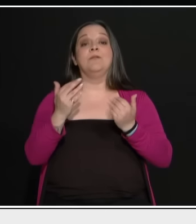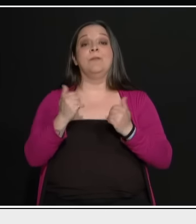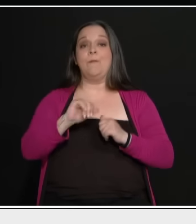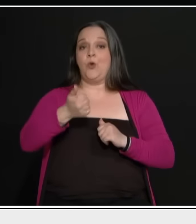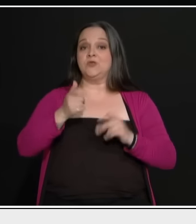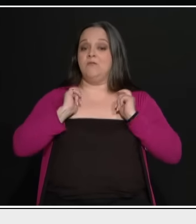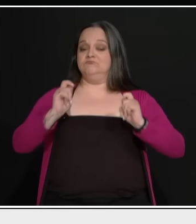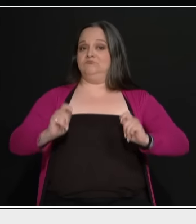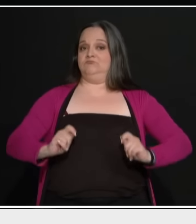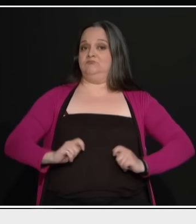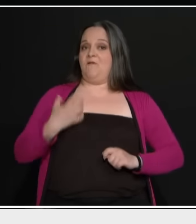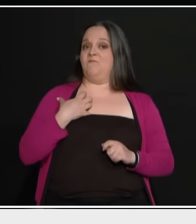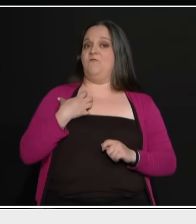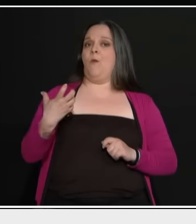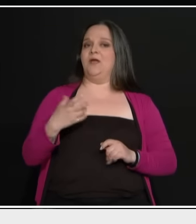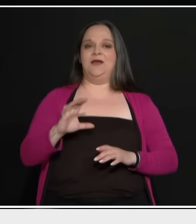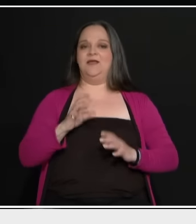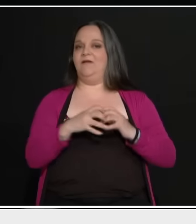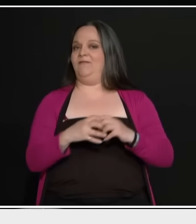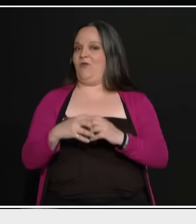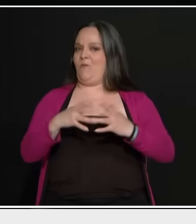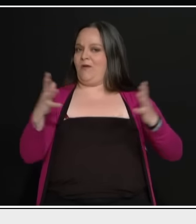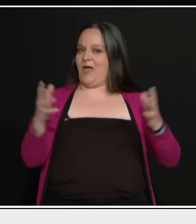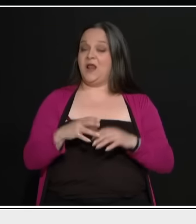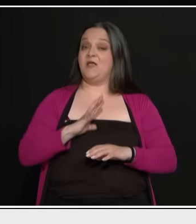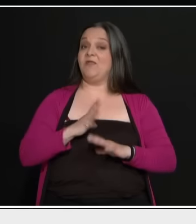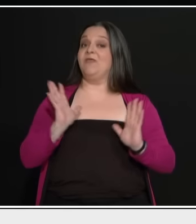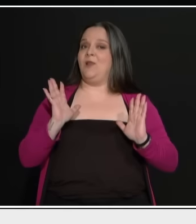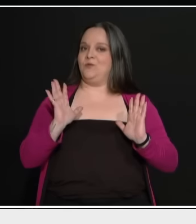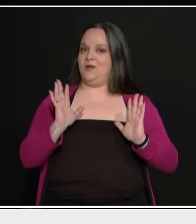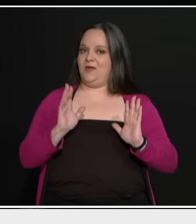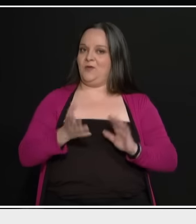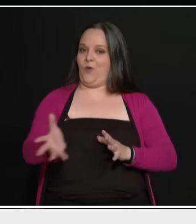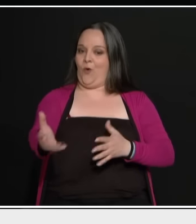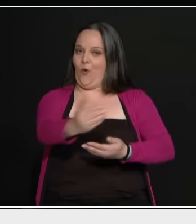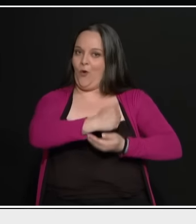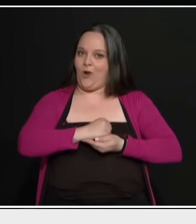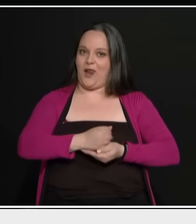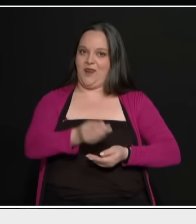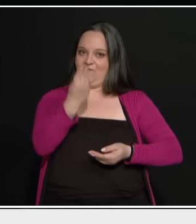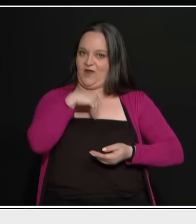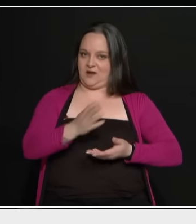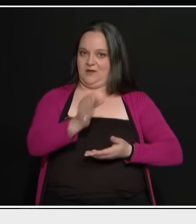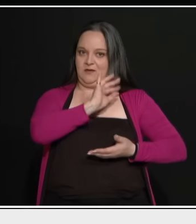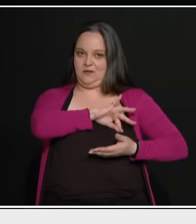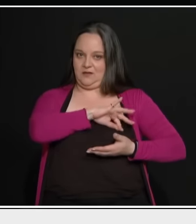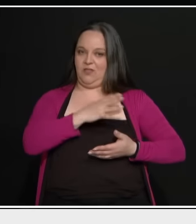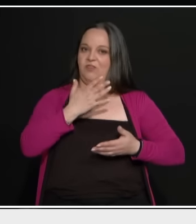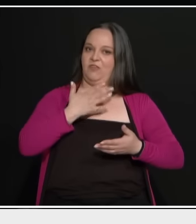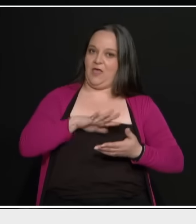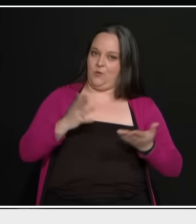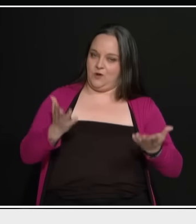αυτό το 80% των κερδών. Δεν θέλουν να το χάσουν. Το θέλουν όλων να το τσεπώσουν, ένα το κρατούμενων. Και